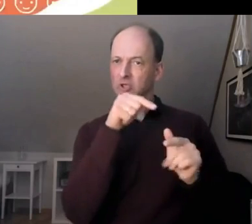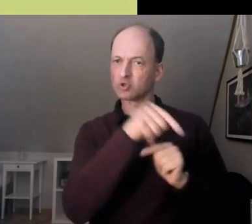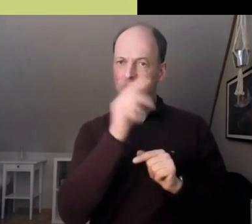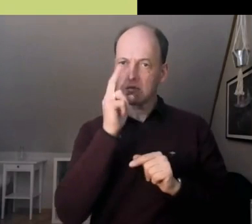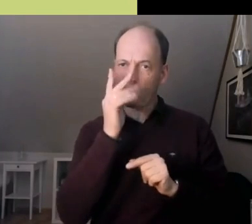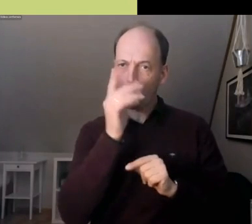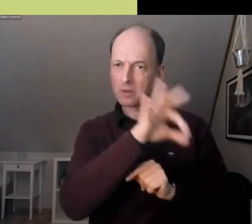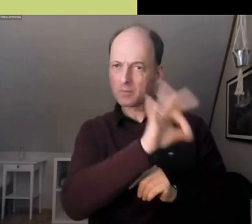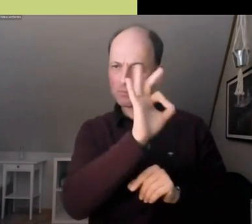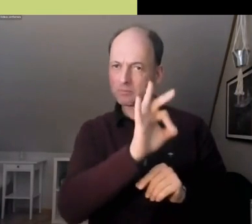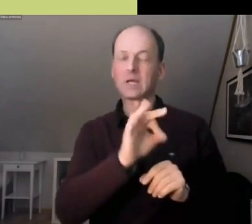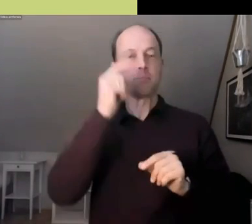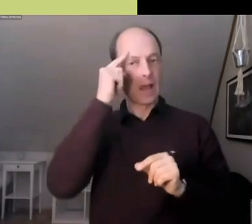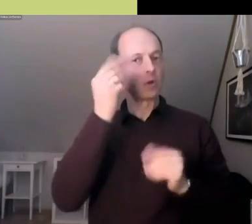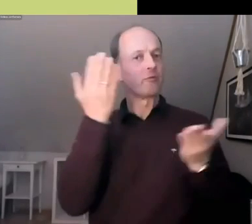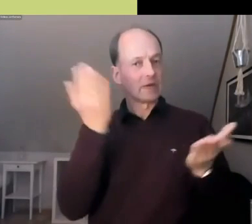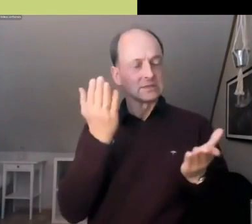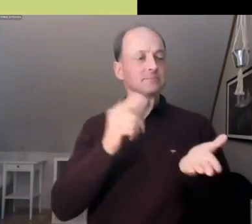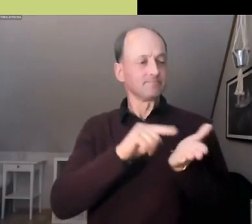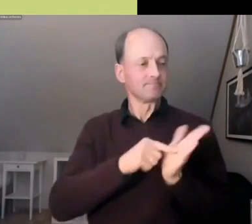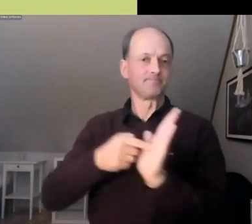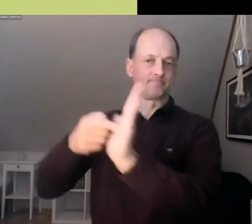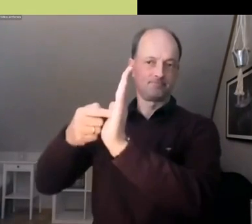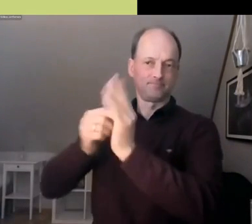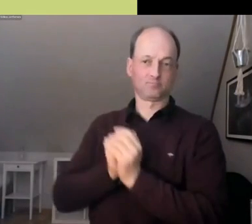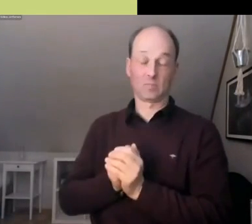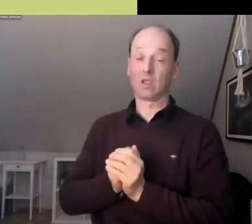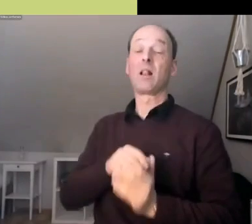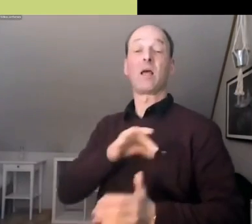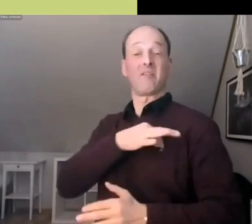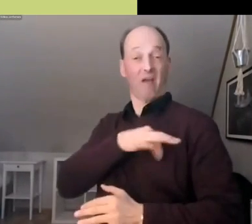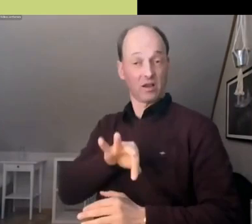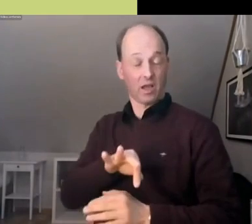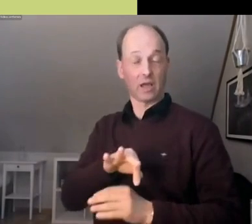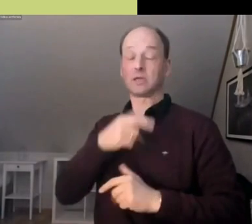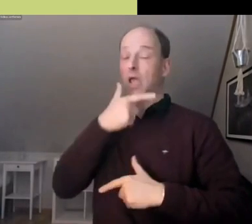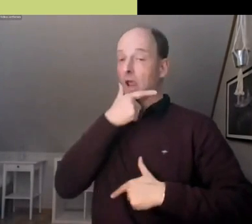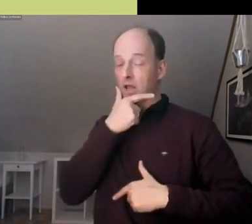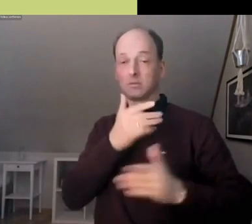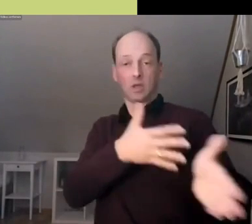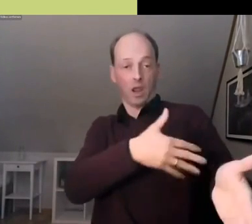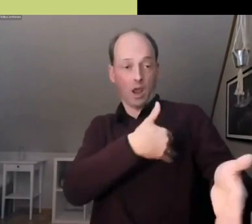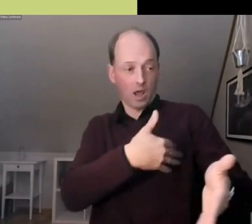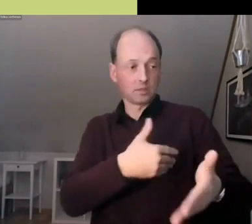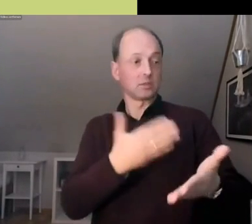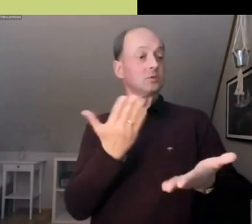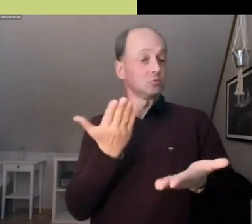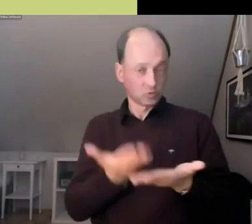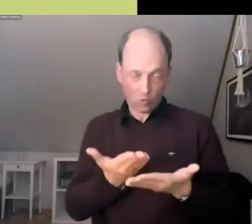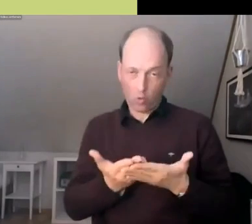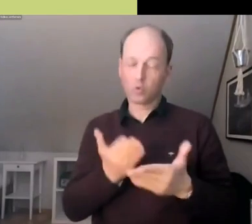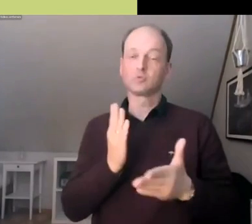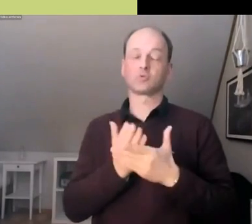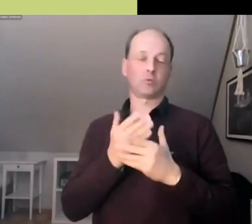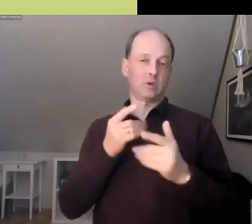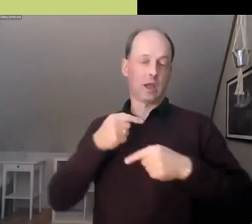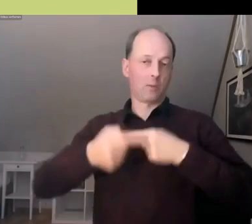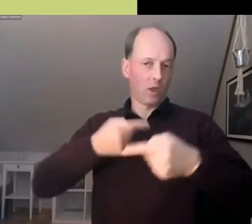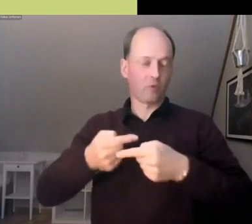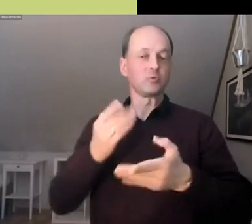Klimapolitik denkt. In Frankreich, England und Irland wurden solche Verfahren bereits mit großem Erfolg durchgeführt.